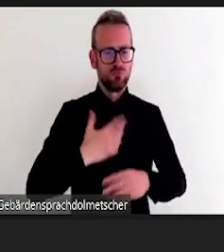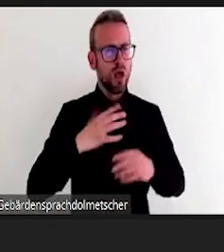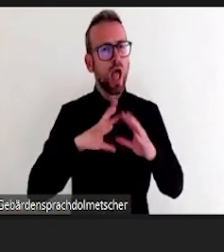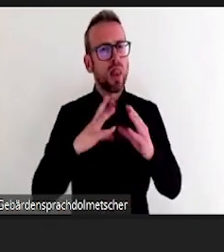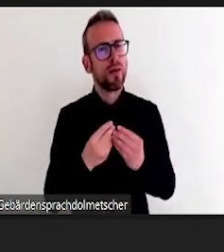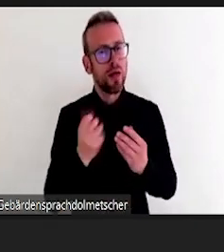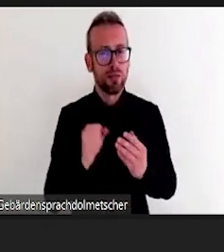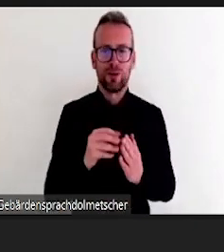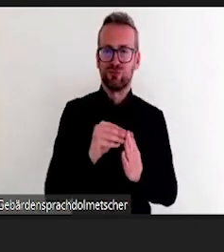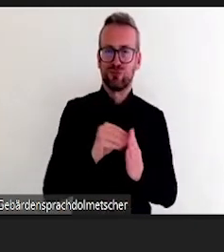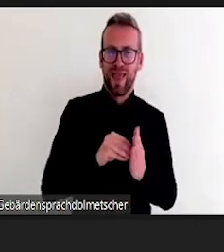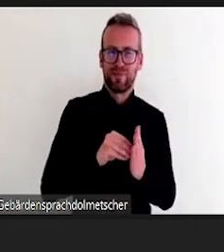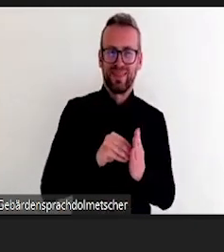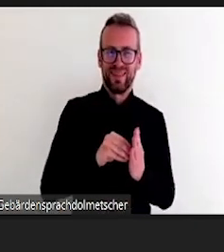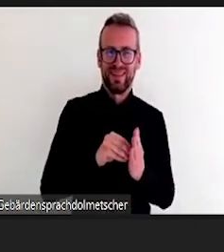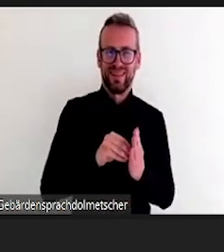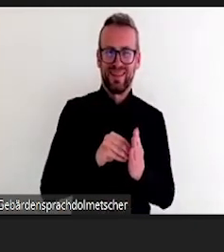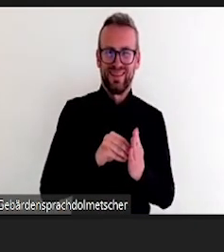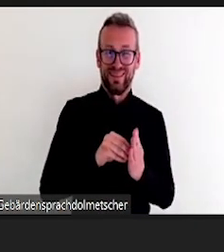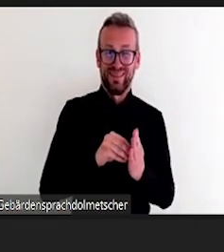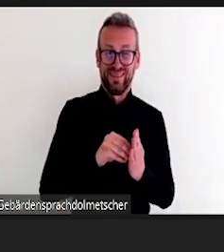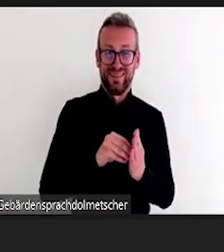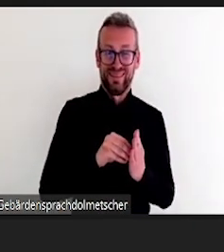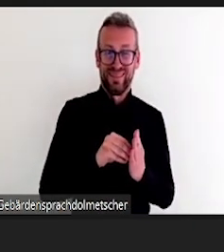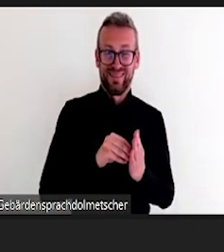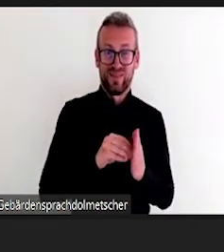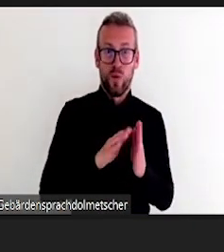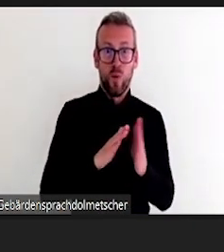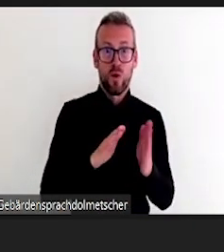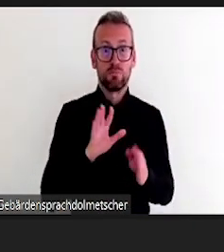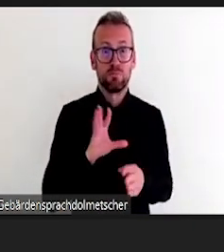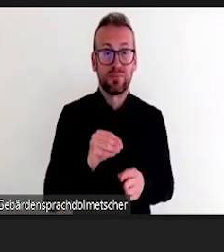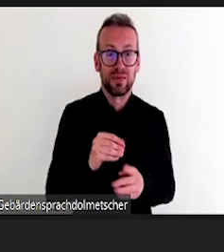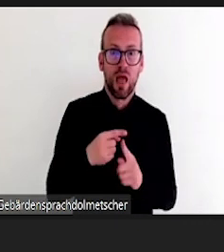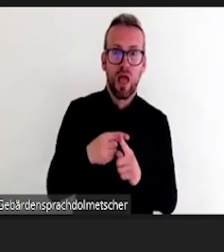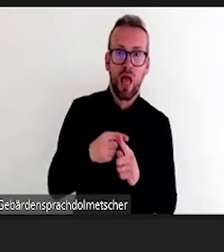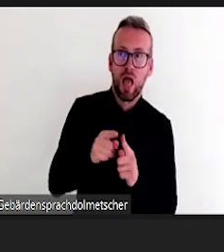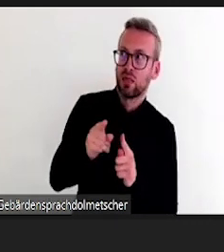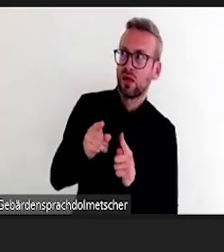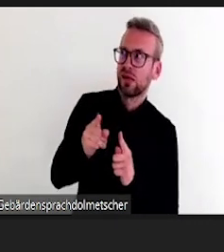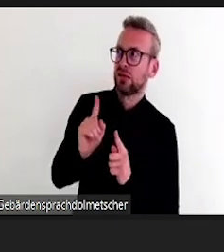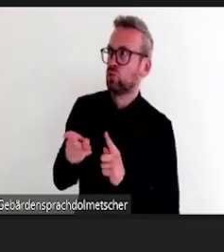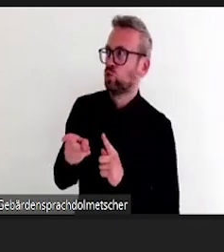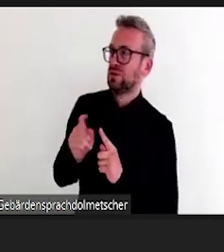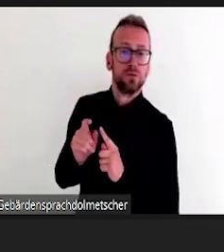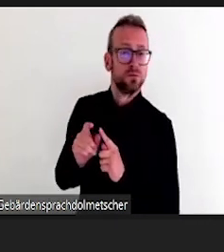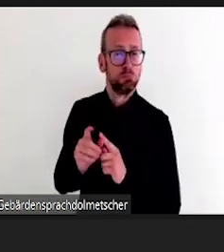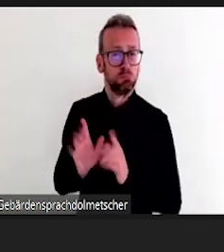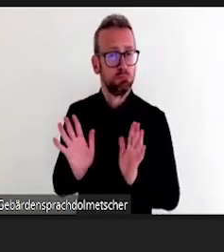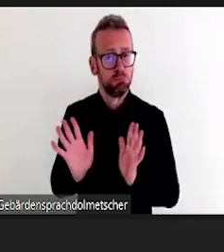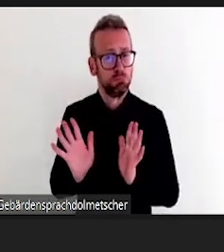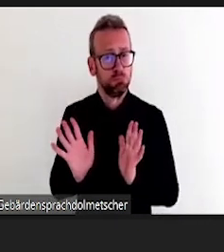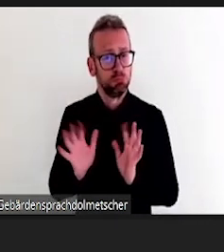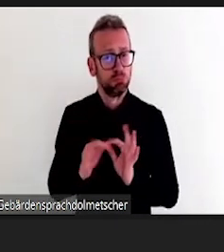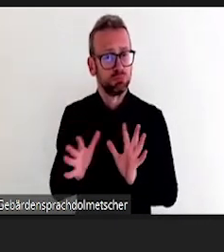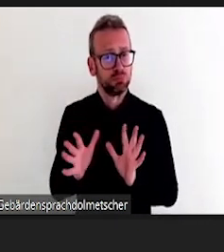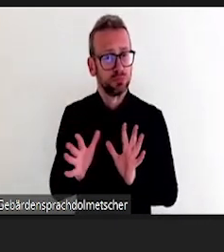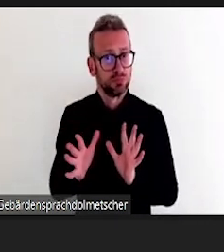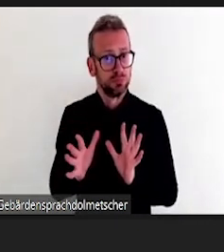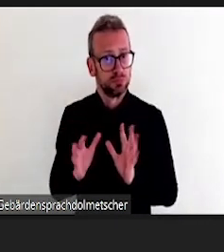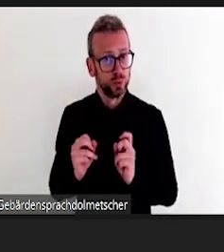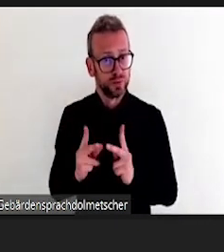Das heißt, wenn Sie Fragen haben oder Anmerkungen, dann können Sie die gerne jetzt noch stellen oder